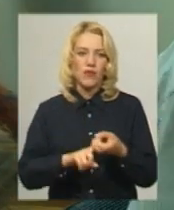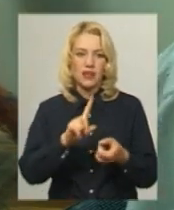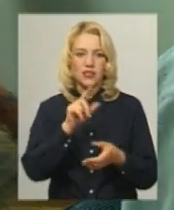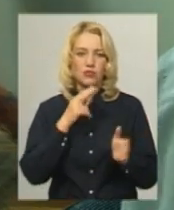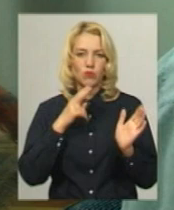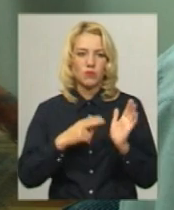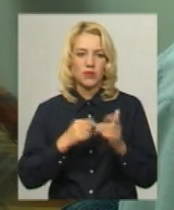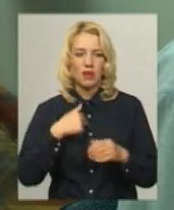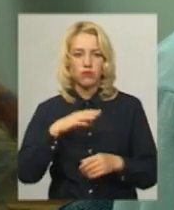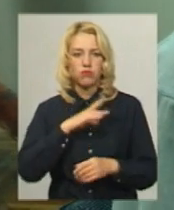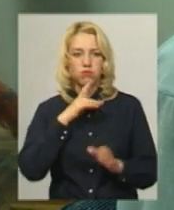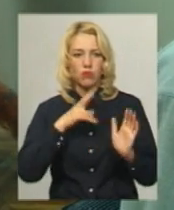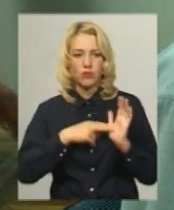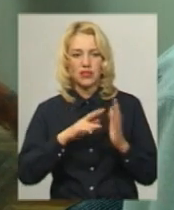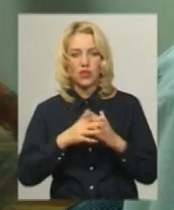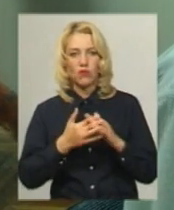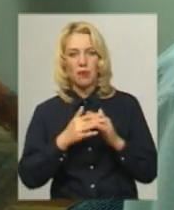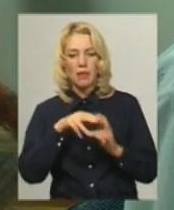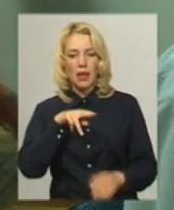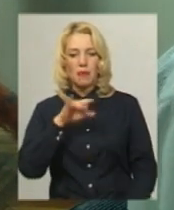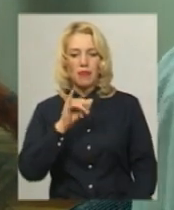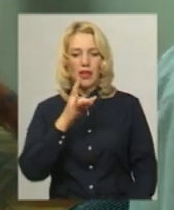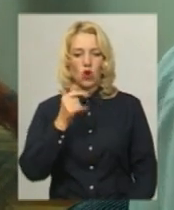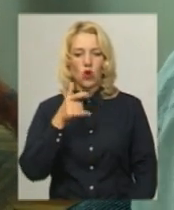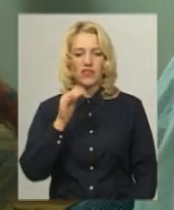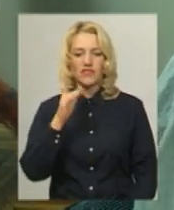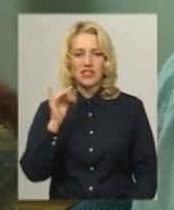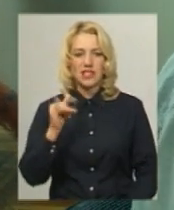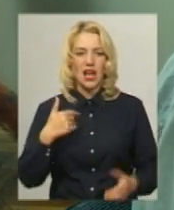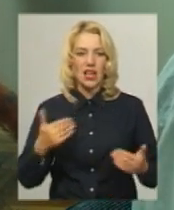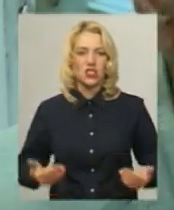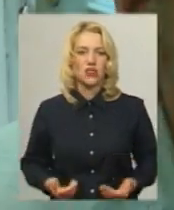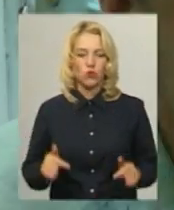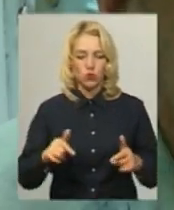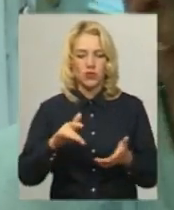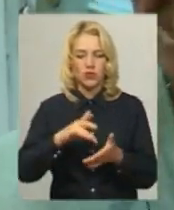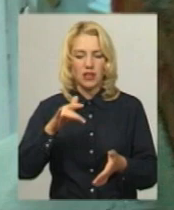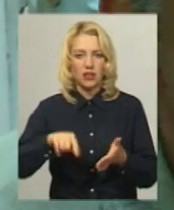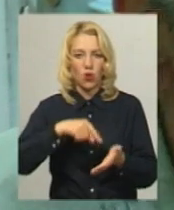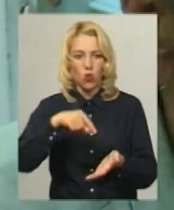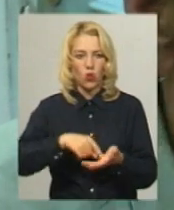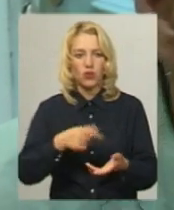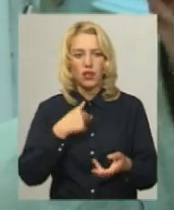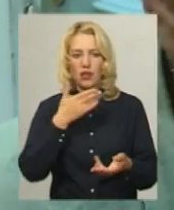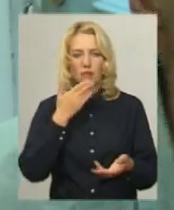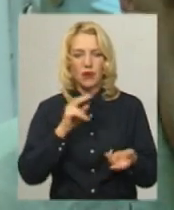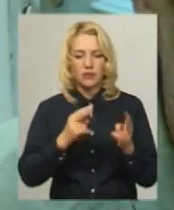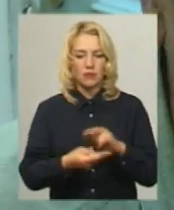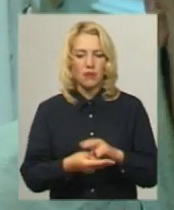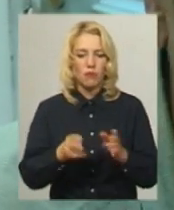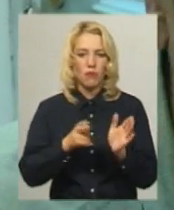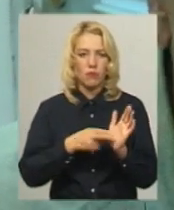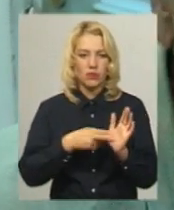був прописаний в селі Пирогівці, а живу тут, в центрі міста. Прописку ще не змінив, але